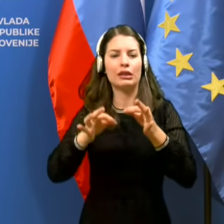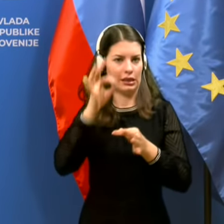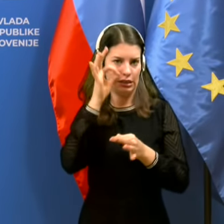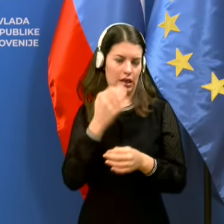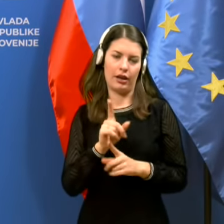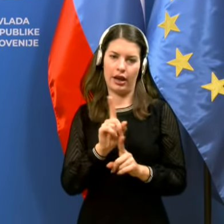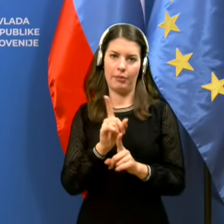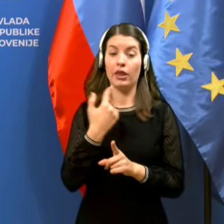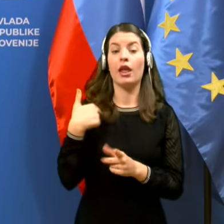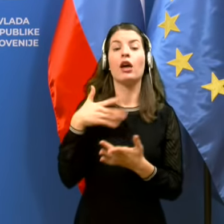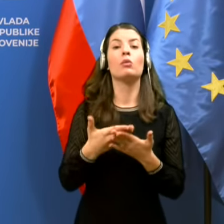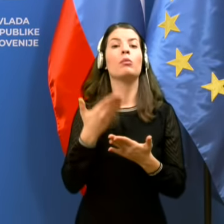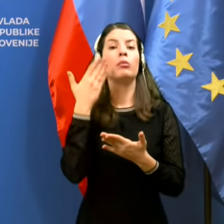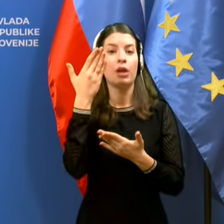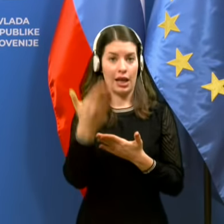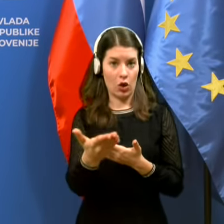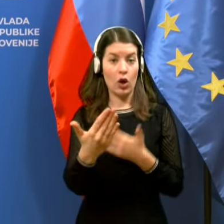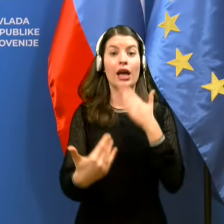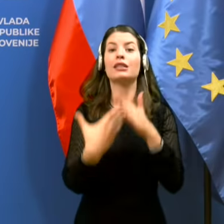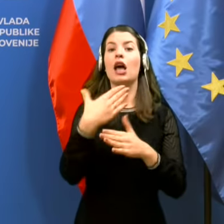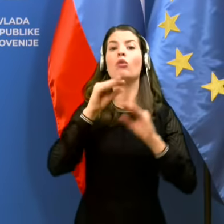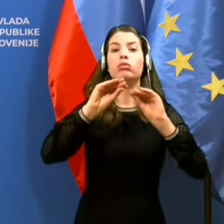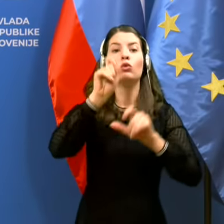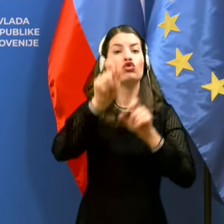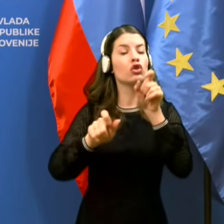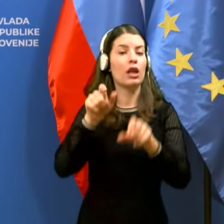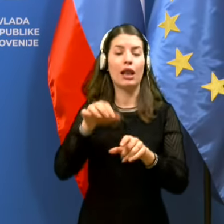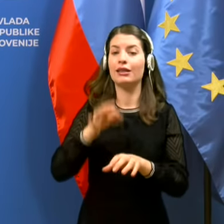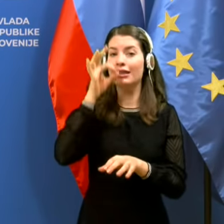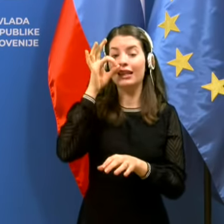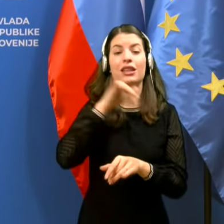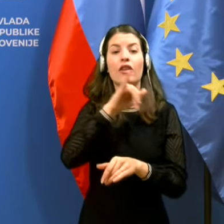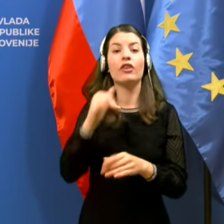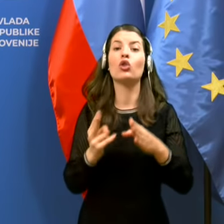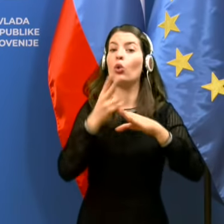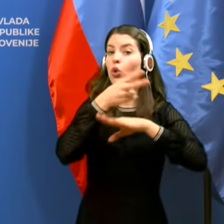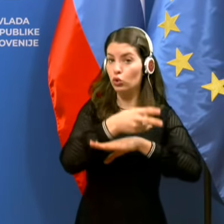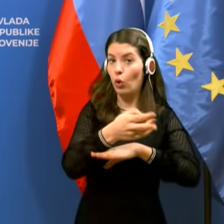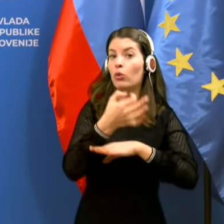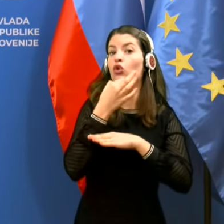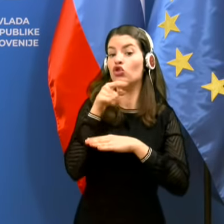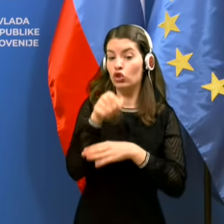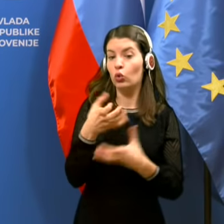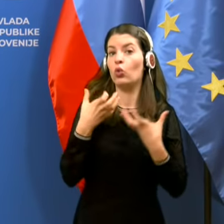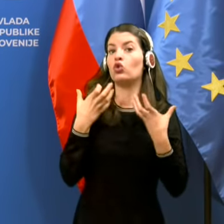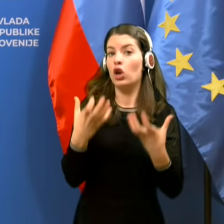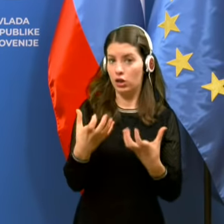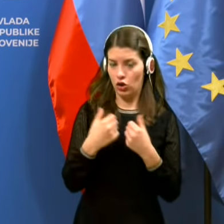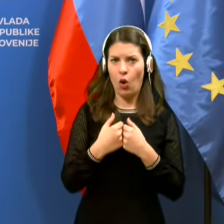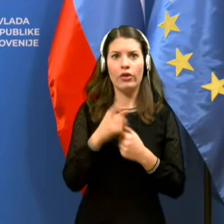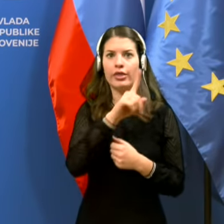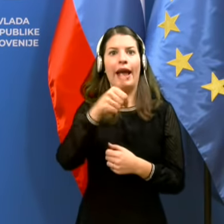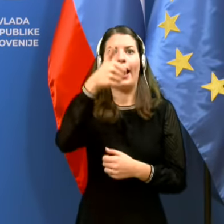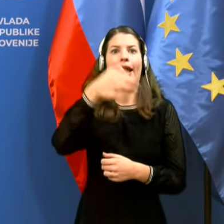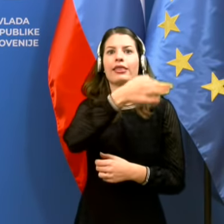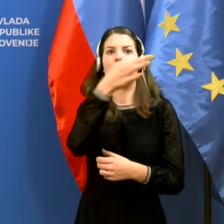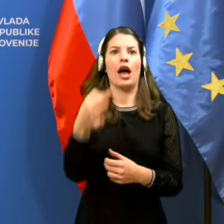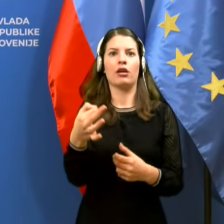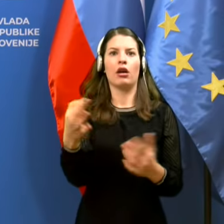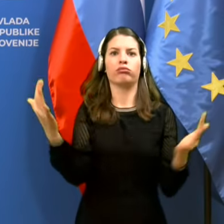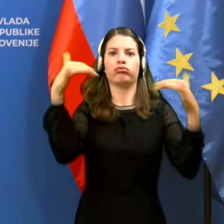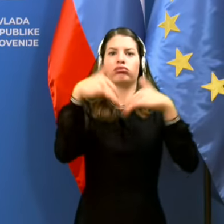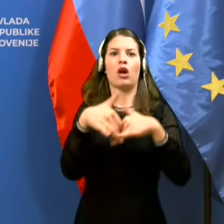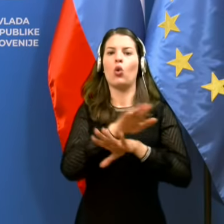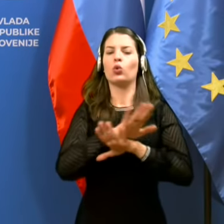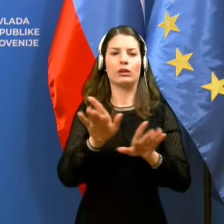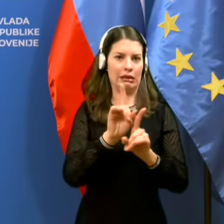šolnike testiranje vedno dostopno, kadarkoli se odločijo. In to da ni na en dan masovno, ampak, da pač je